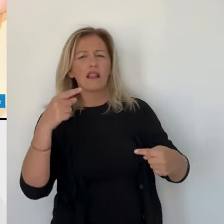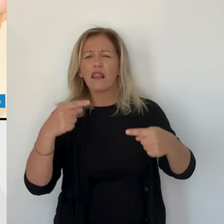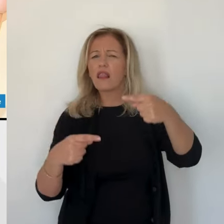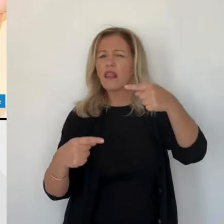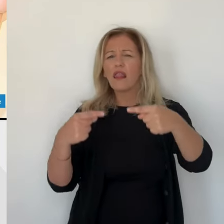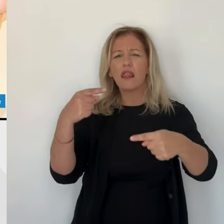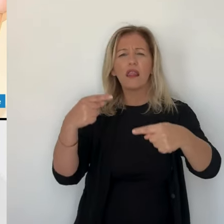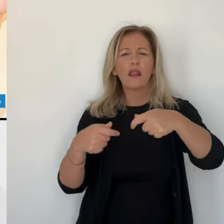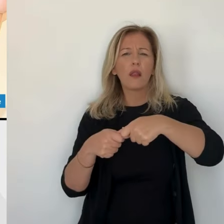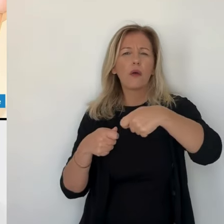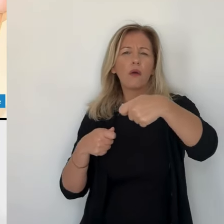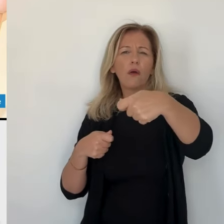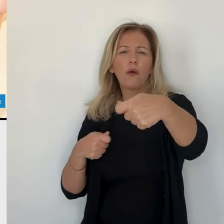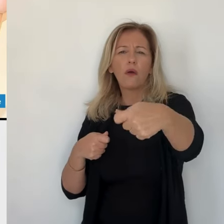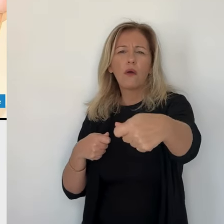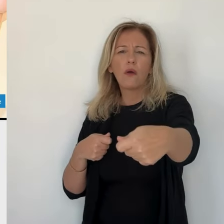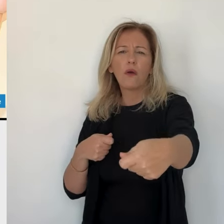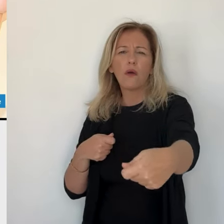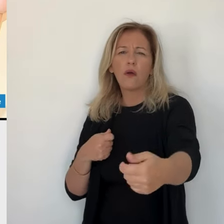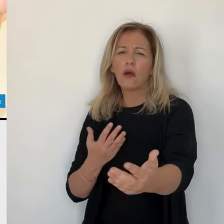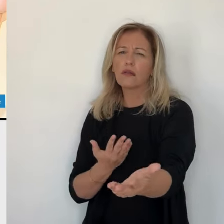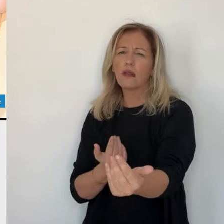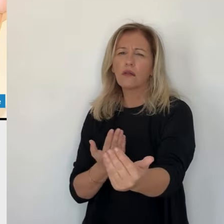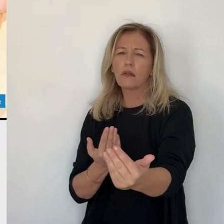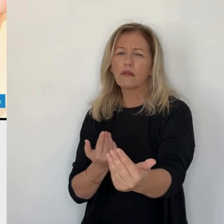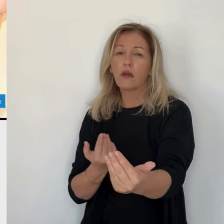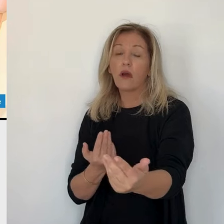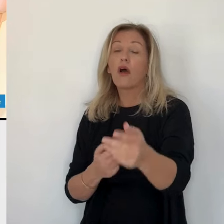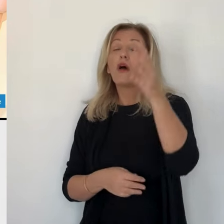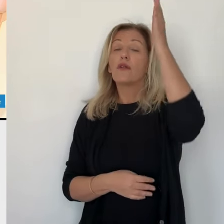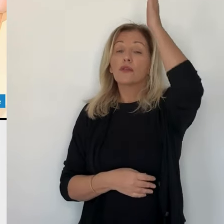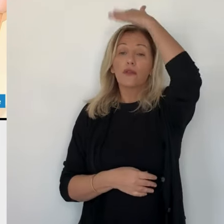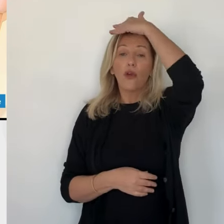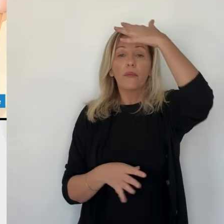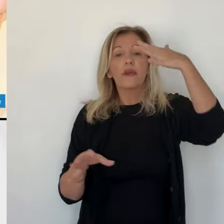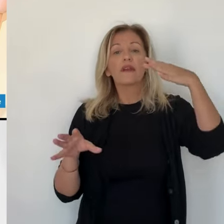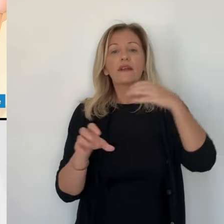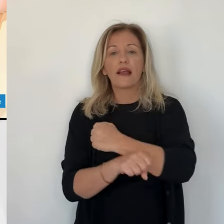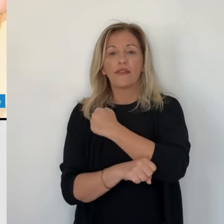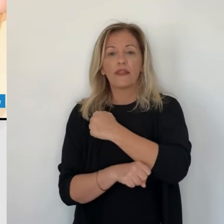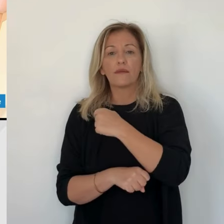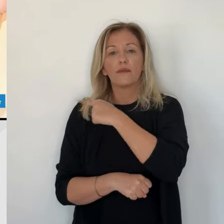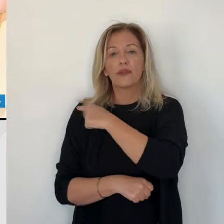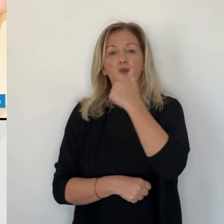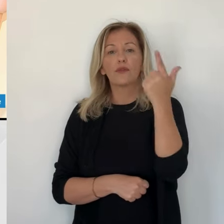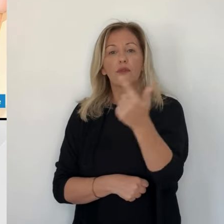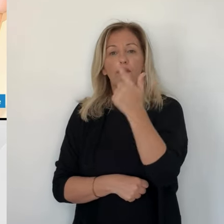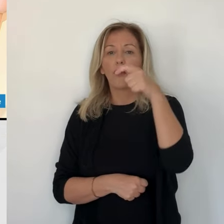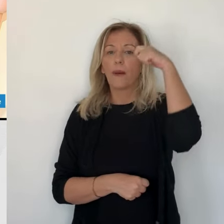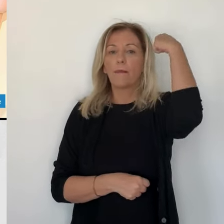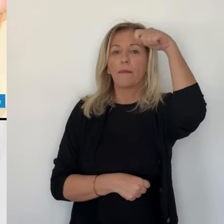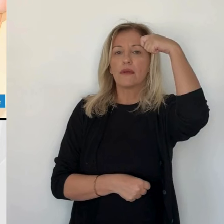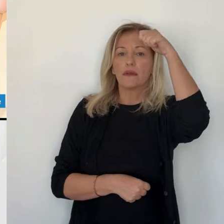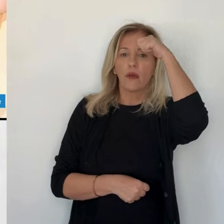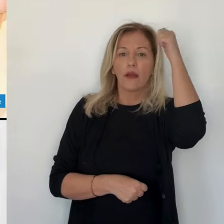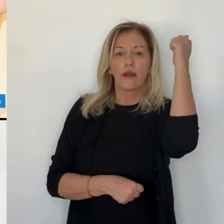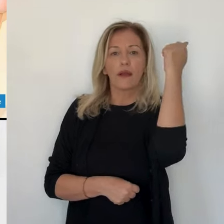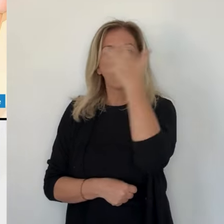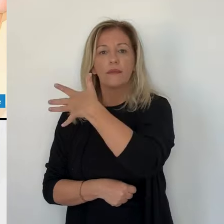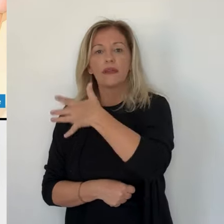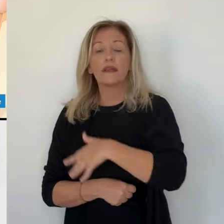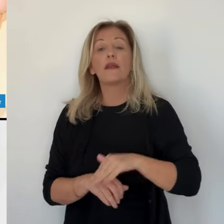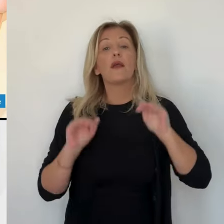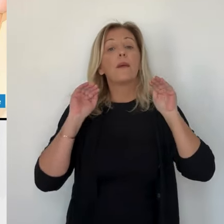heures de doutes, le candidat républicain a finalement remporté la présidence américaine pour un second mandat. Une victoire largement